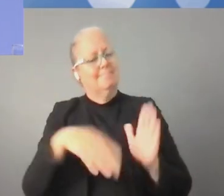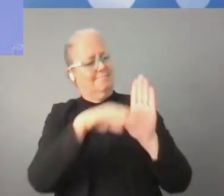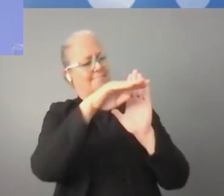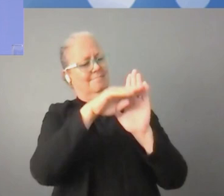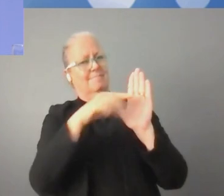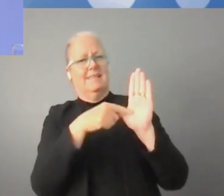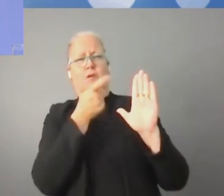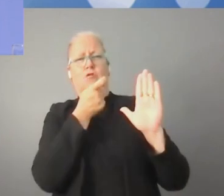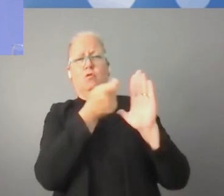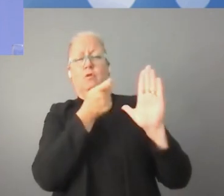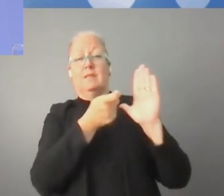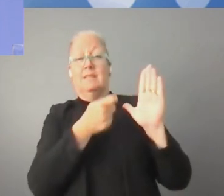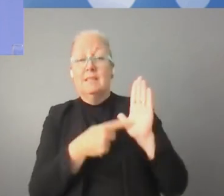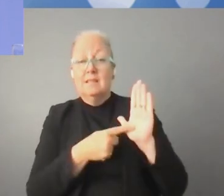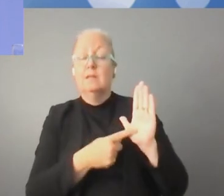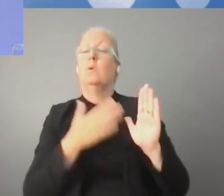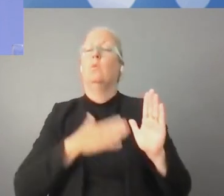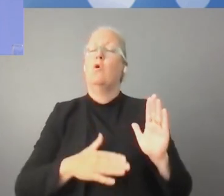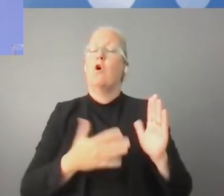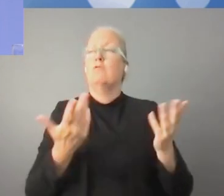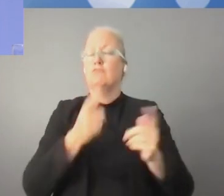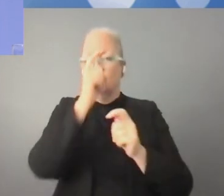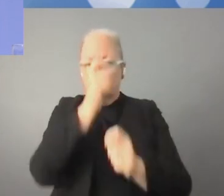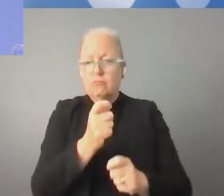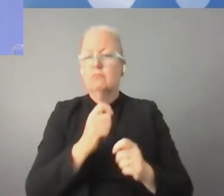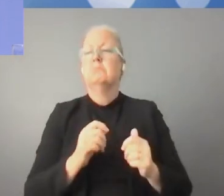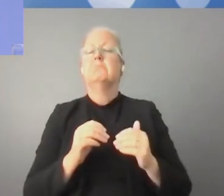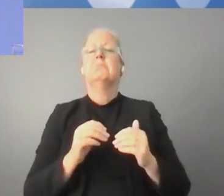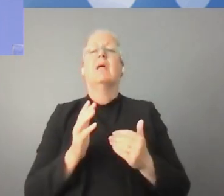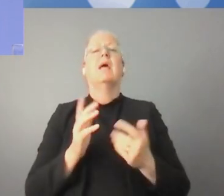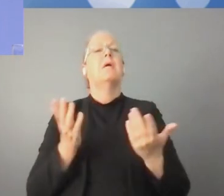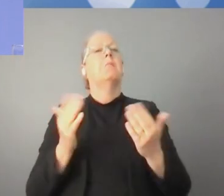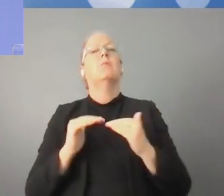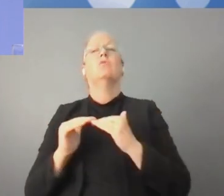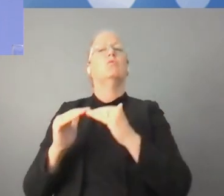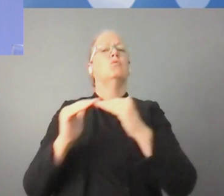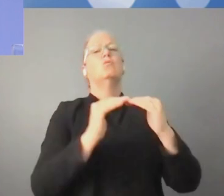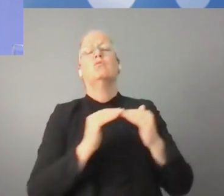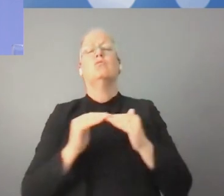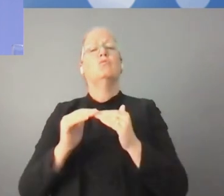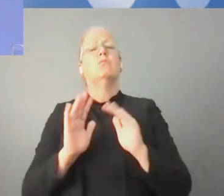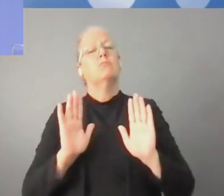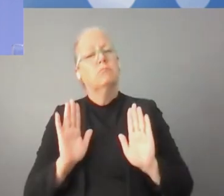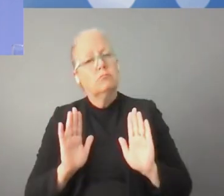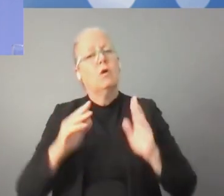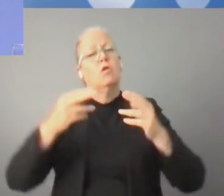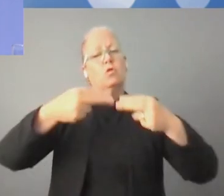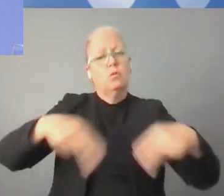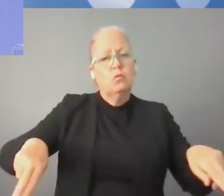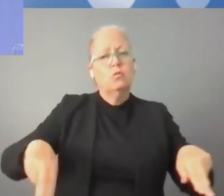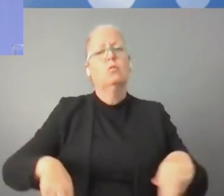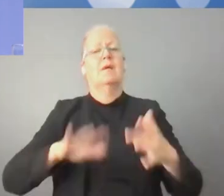المفتوح والحور وغير المركزي والمواحد. الذي يحمي المجال الذي يحمينا ويحمي حقوقنا